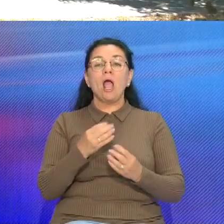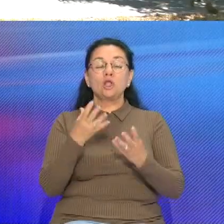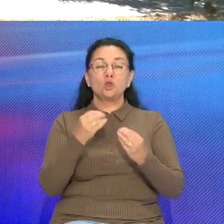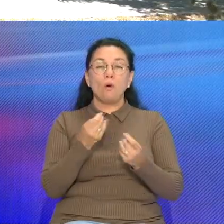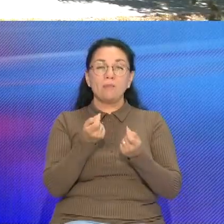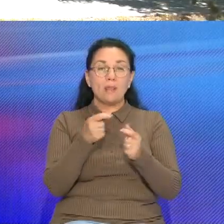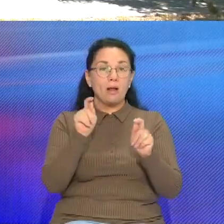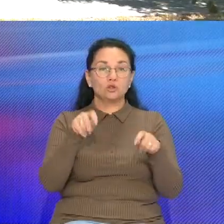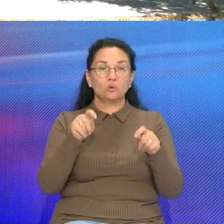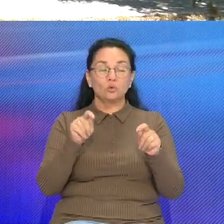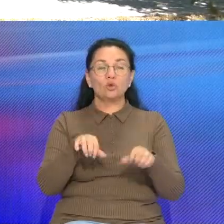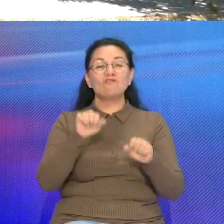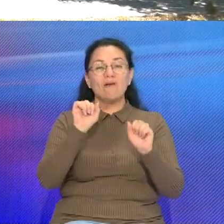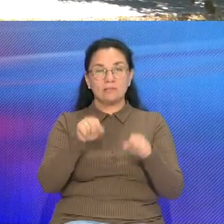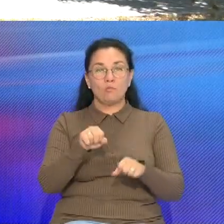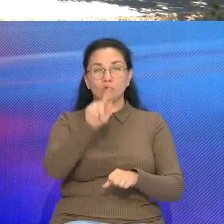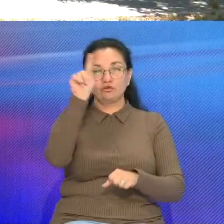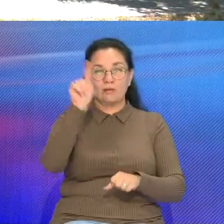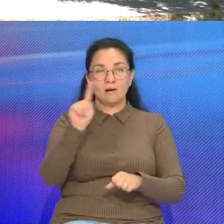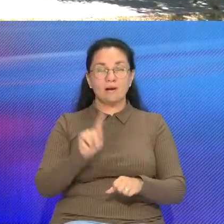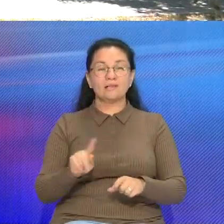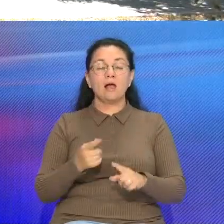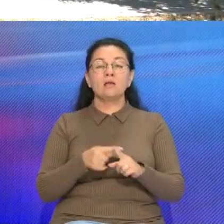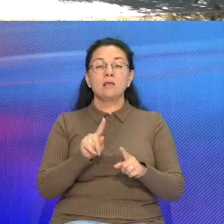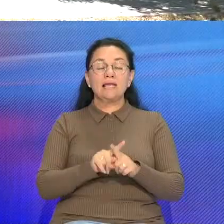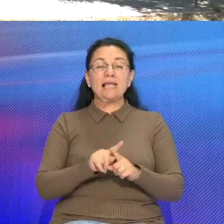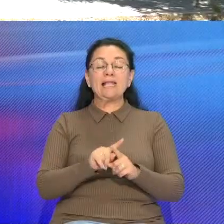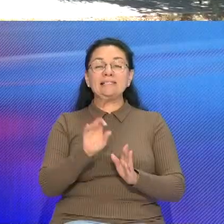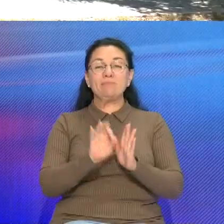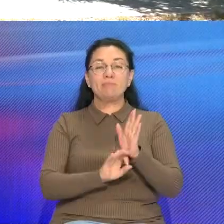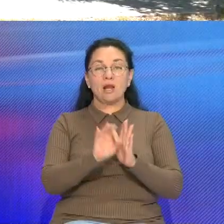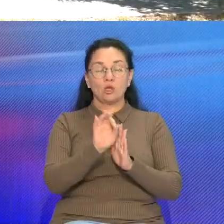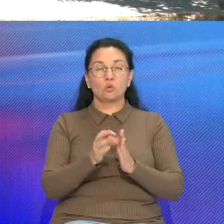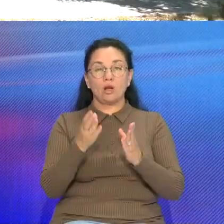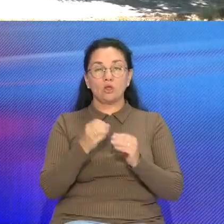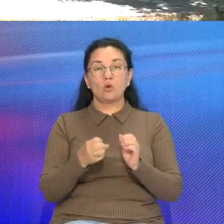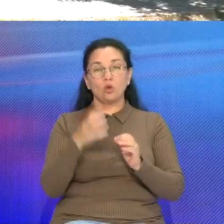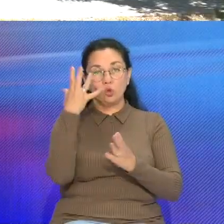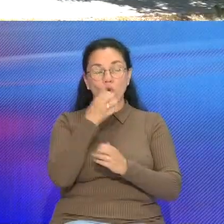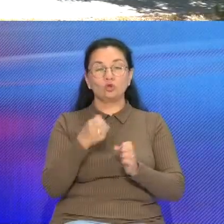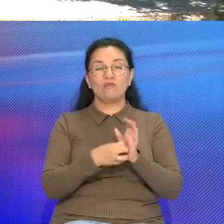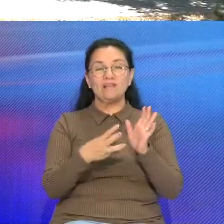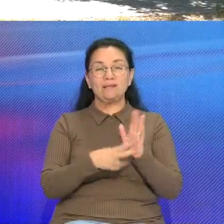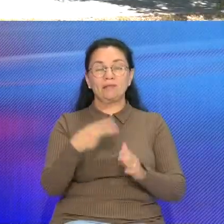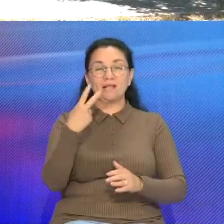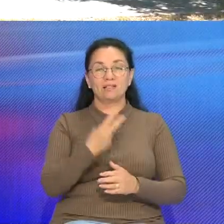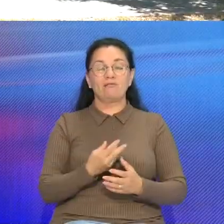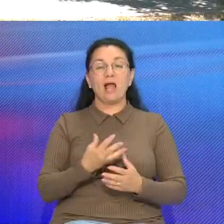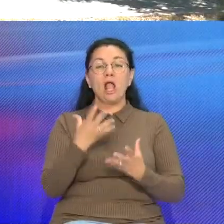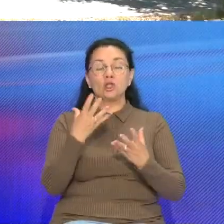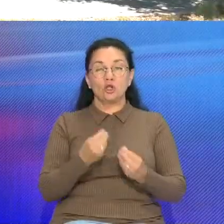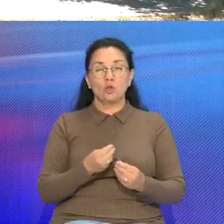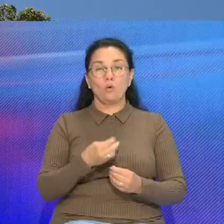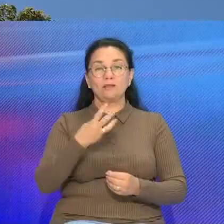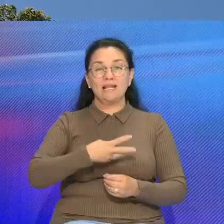дождь, возможно гроза Температура воздуха минимальная ночью плюс 18-20, максимальная днем плюс 32